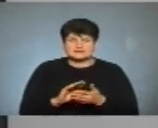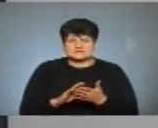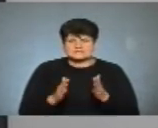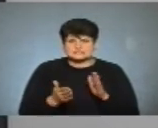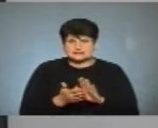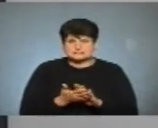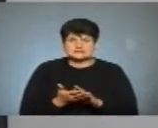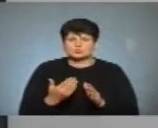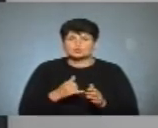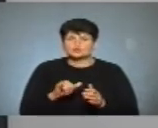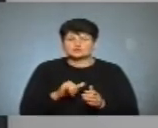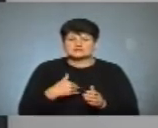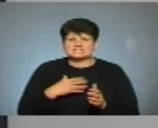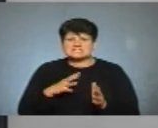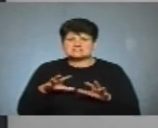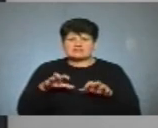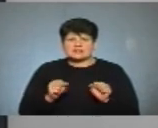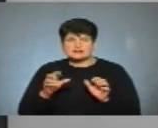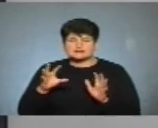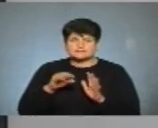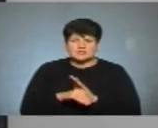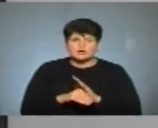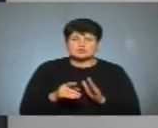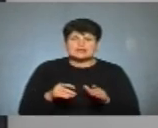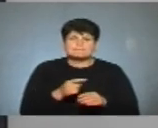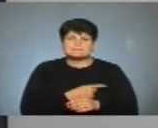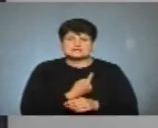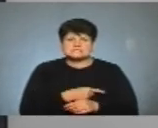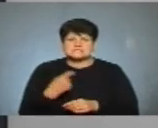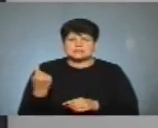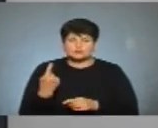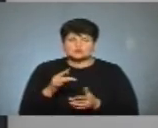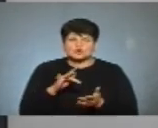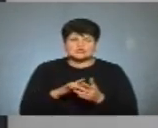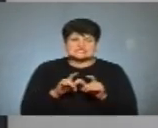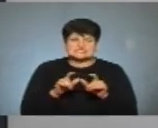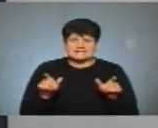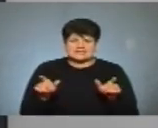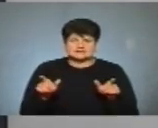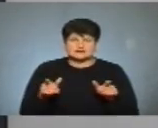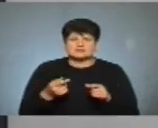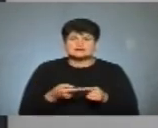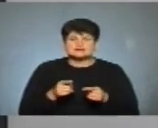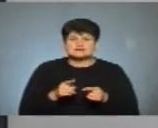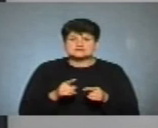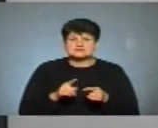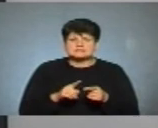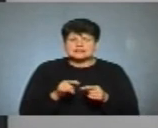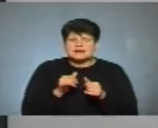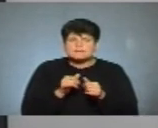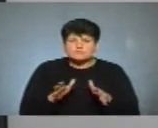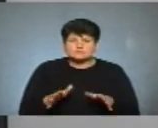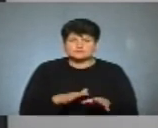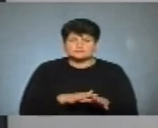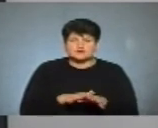діюча влада нас загнала, коли медицина обласного центру, перепрошую, це не якась периферія, це обласний центр, не може